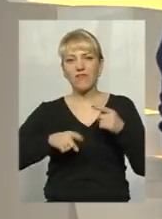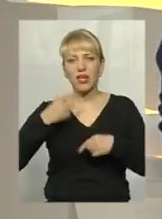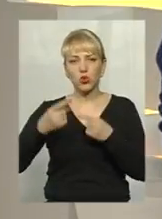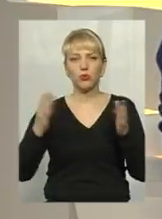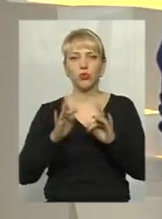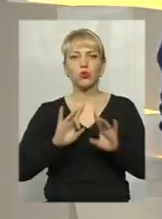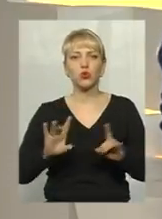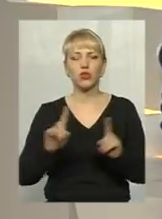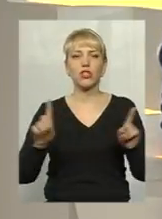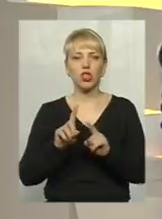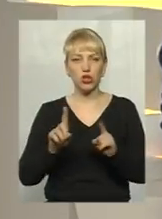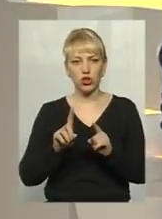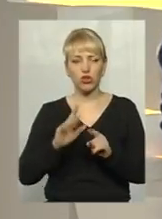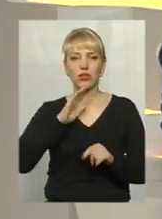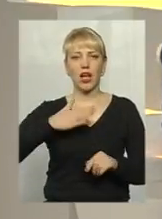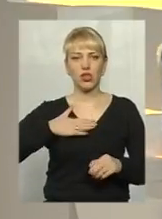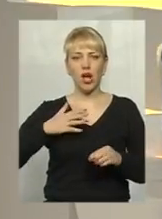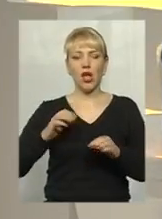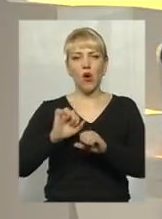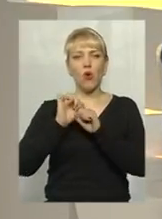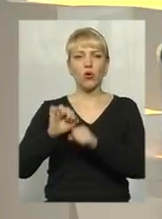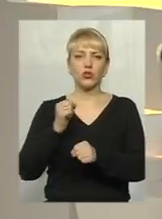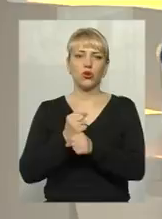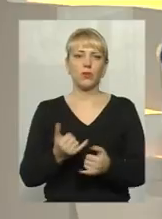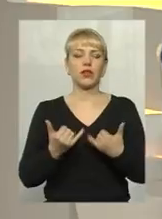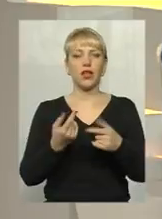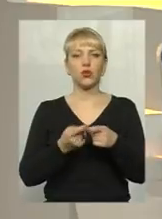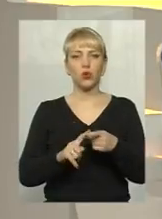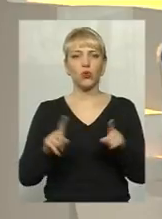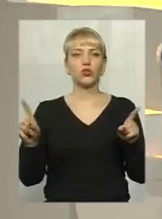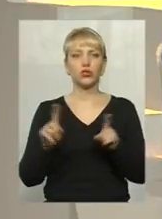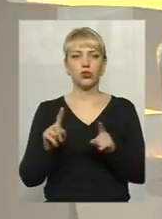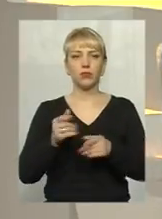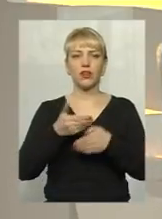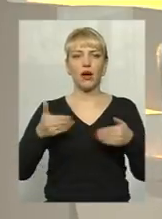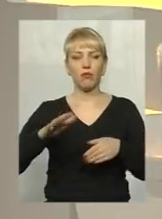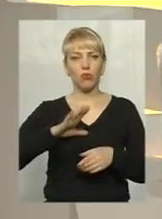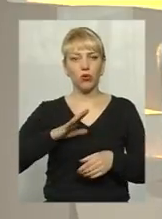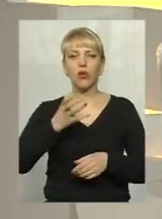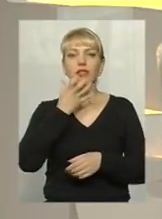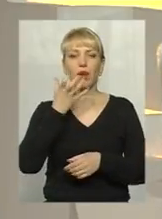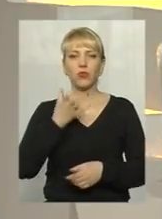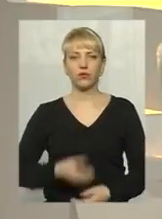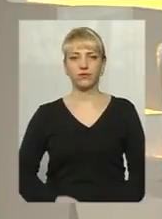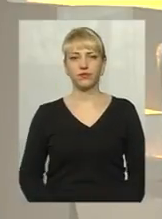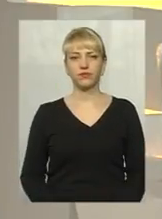власне, наші охоронці роблять для того, аби нам було тепло.